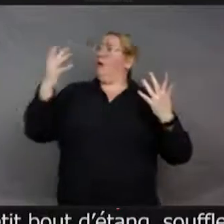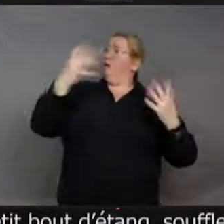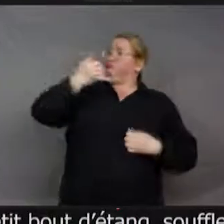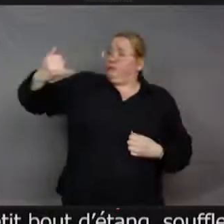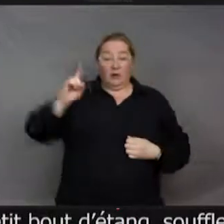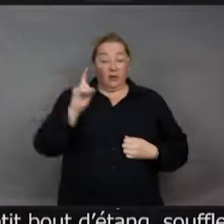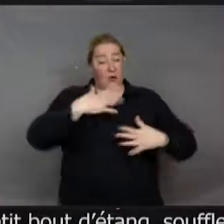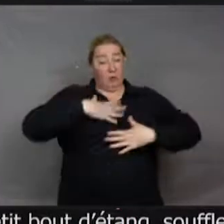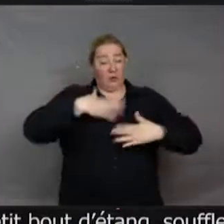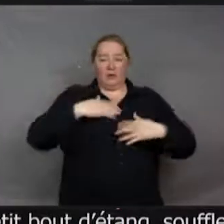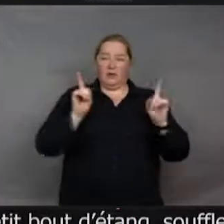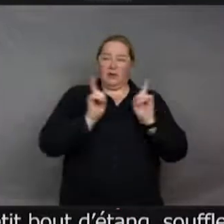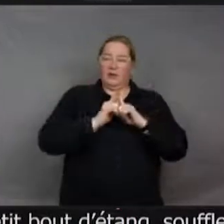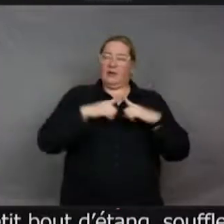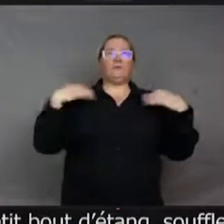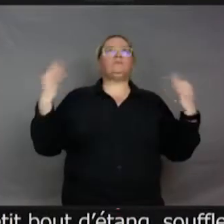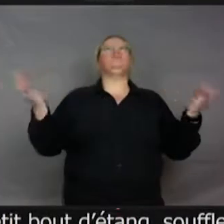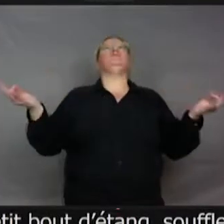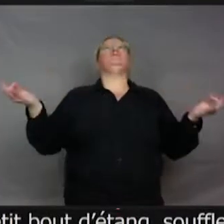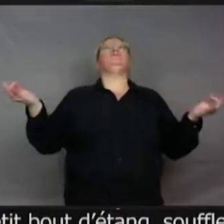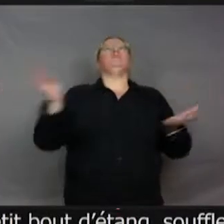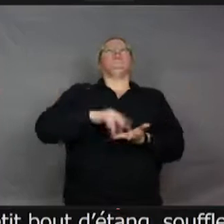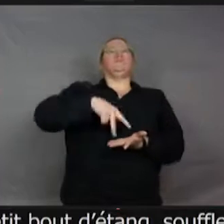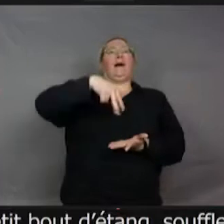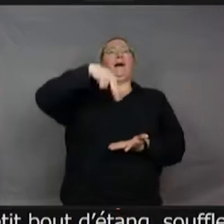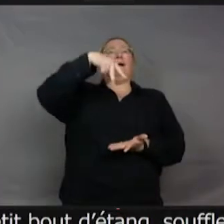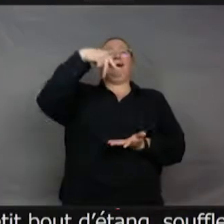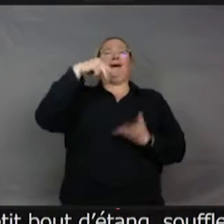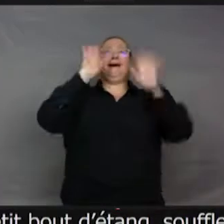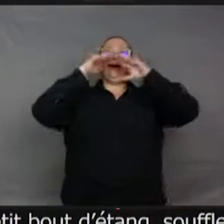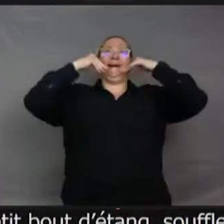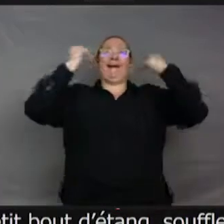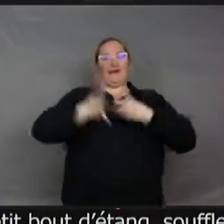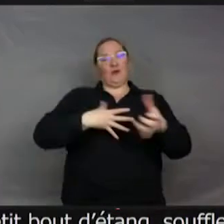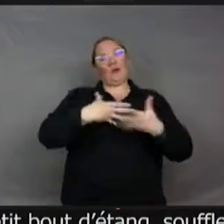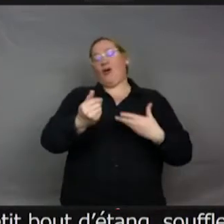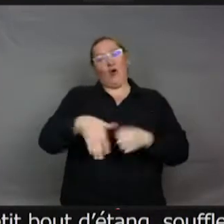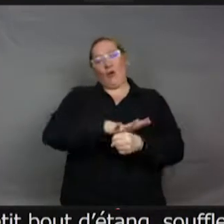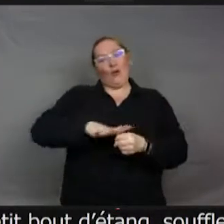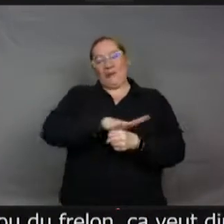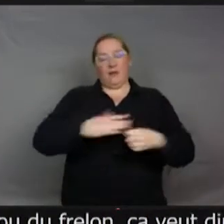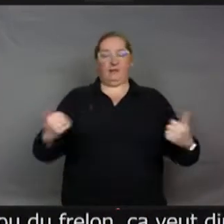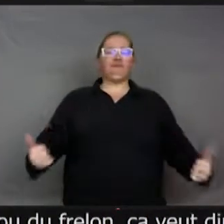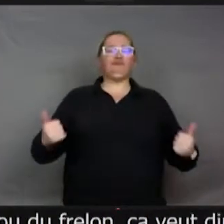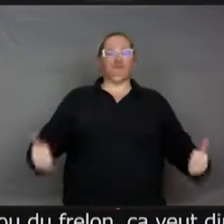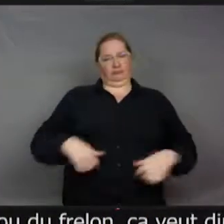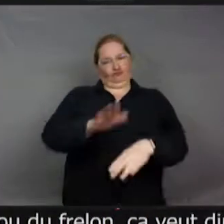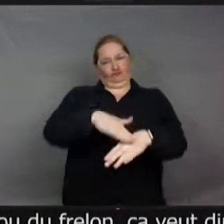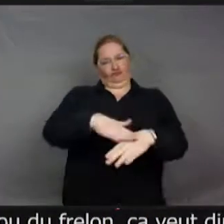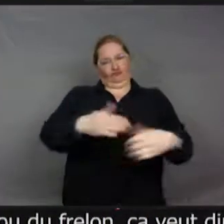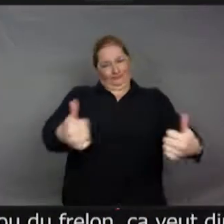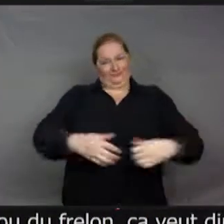qu'on a atteint une espèce de... De zénitude. De zénitude totale et vraiment, c'est une excellente thérapie. C'est l'insecte. en êtes un exemple